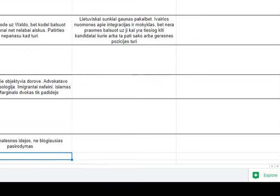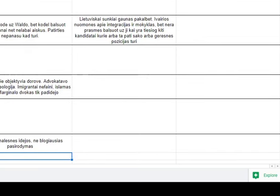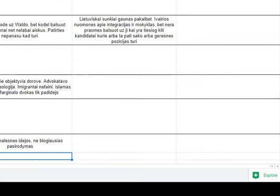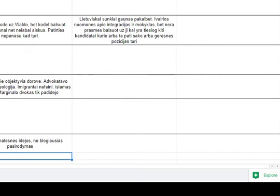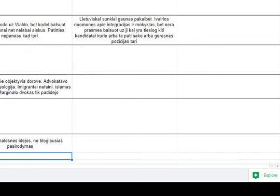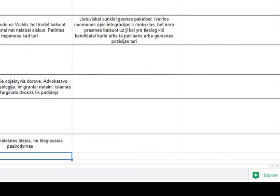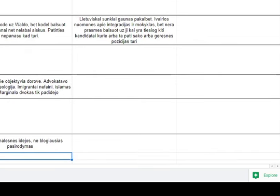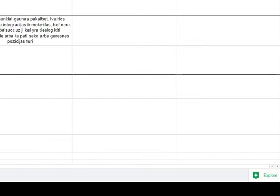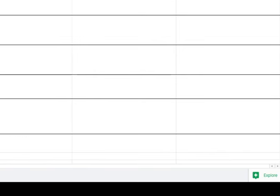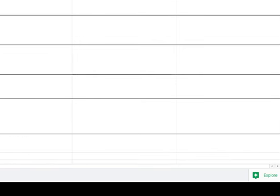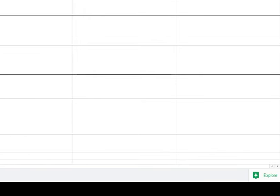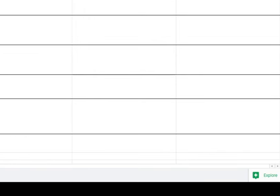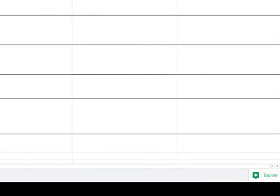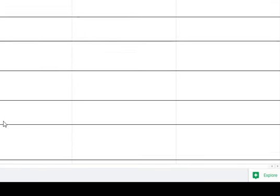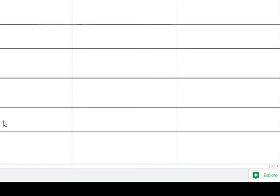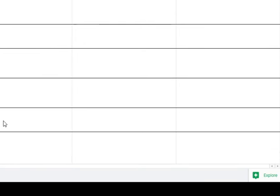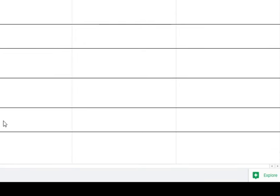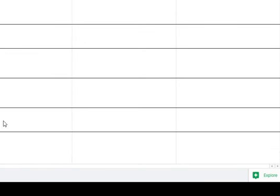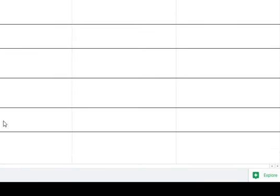nebuvo.